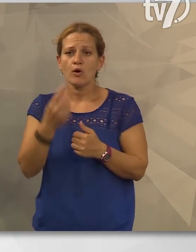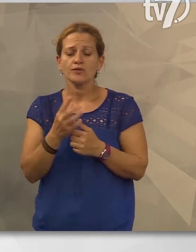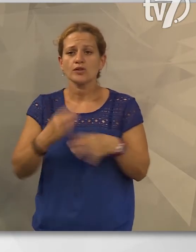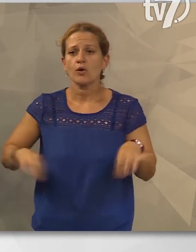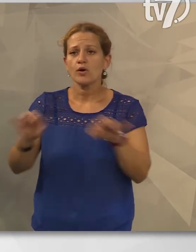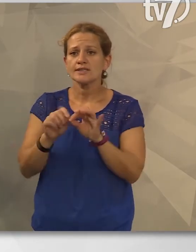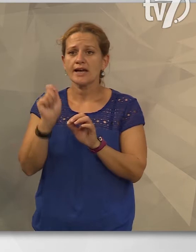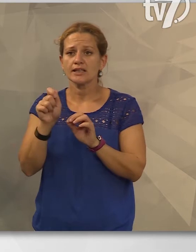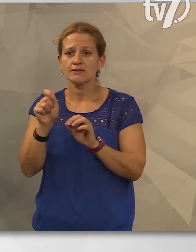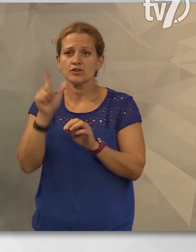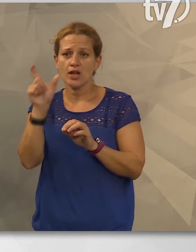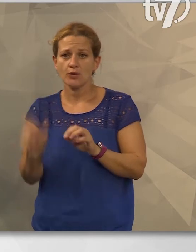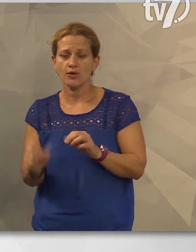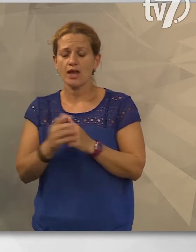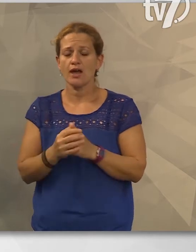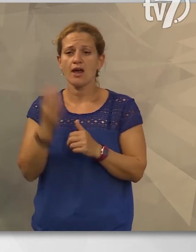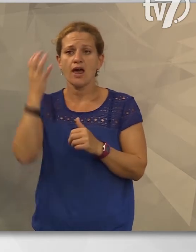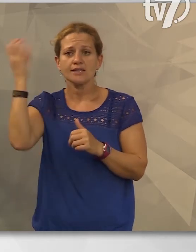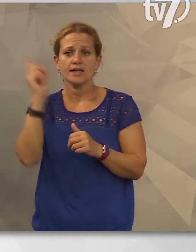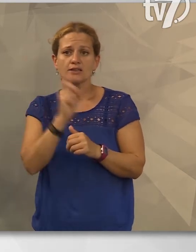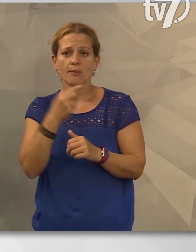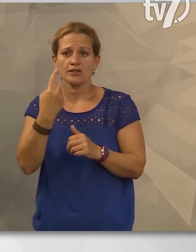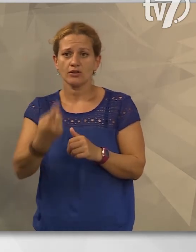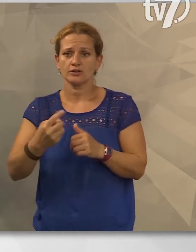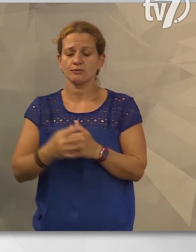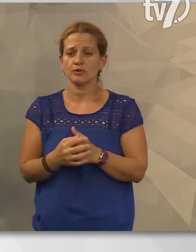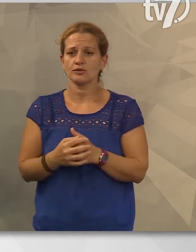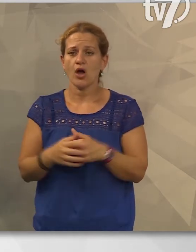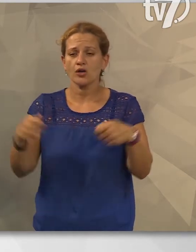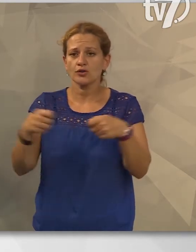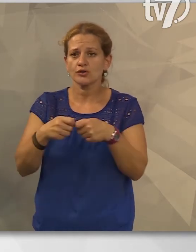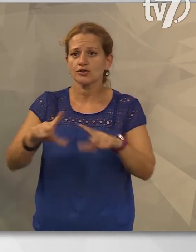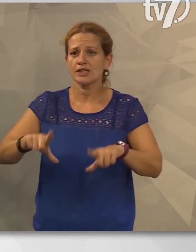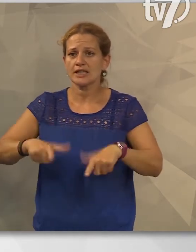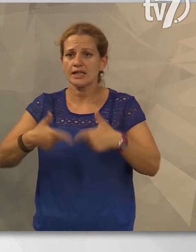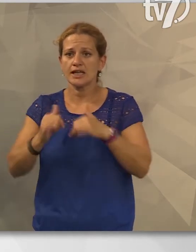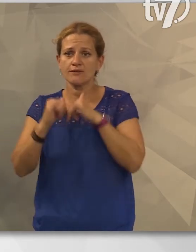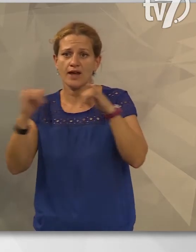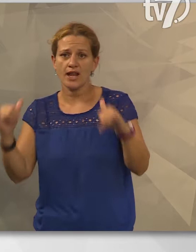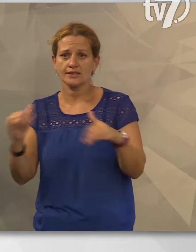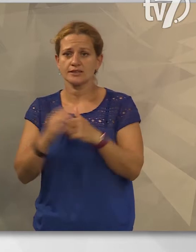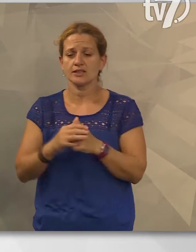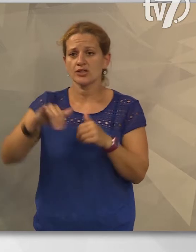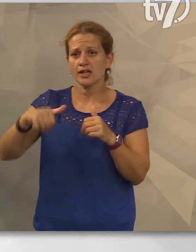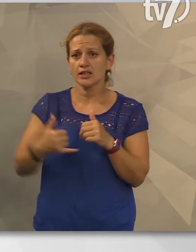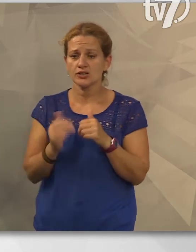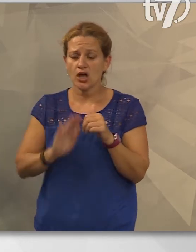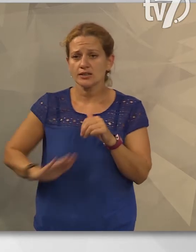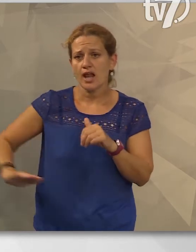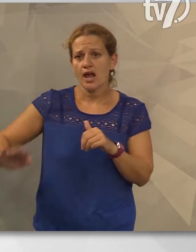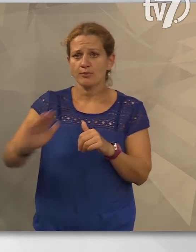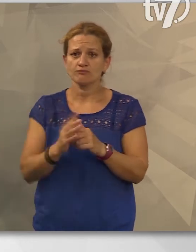országgyűlési képviselője. Herceg Tamás arról is beszámolt, hogy a közösségi életfejlesztése, illetve a